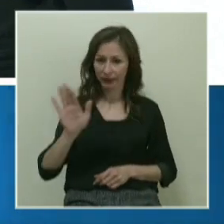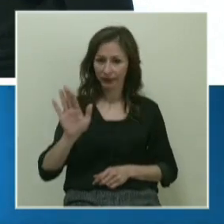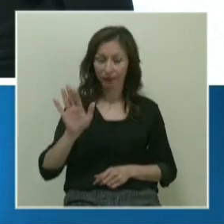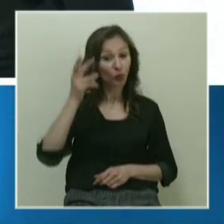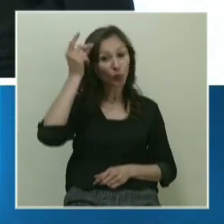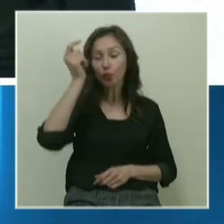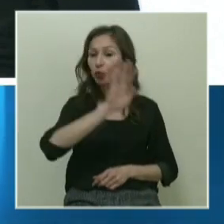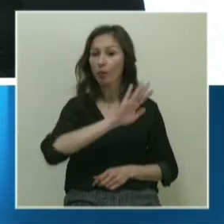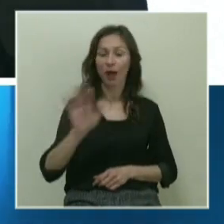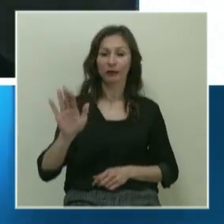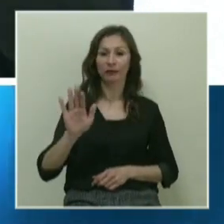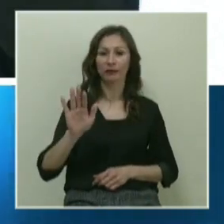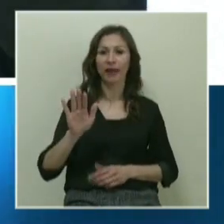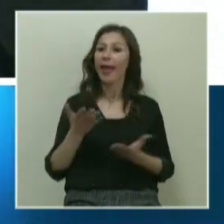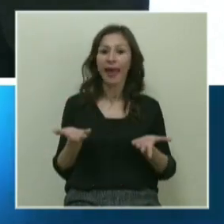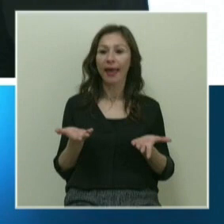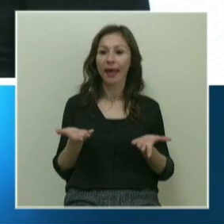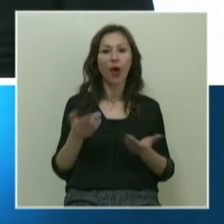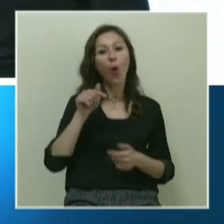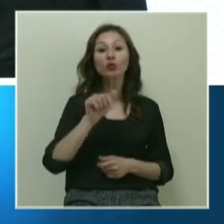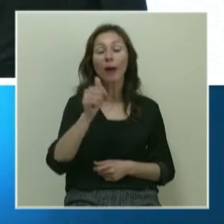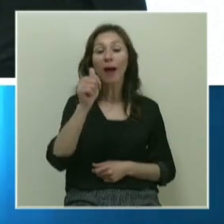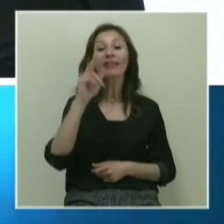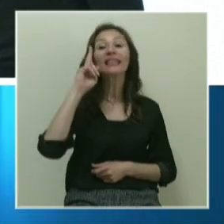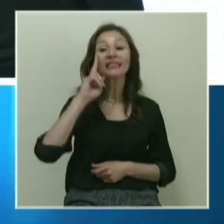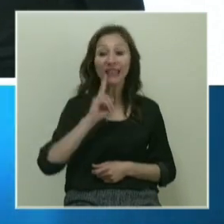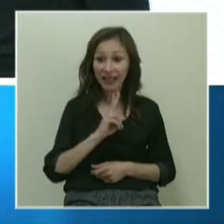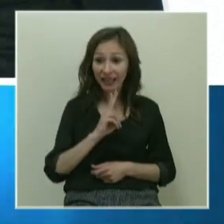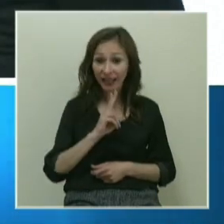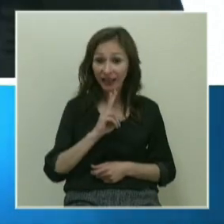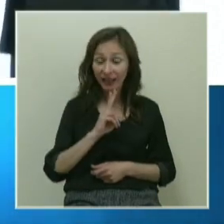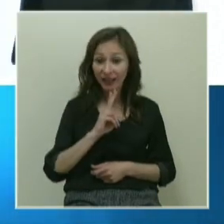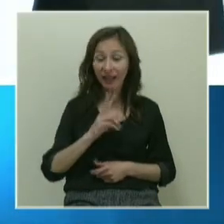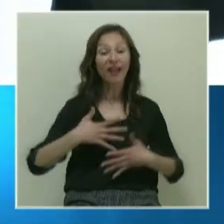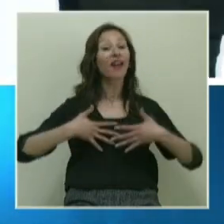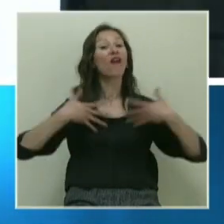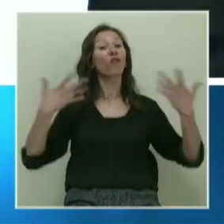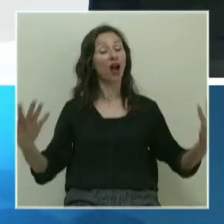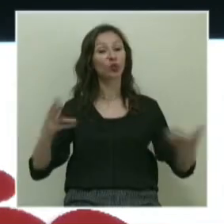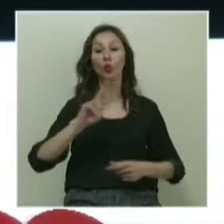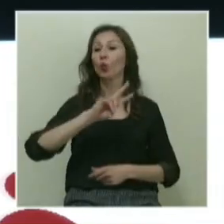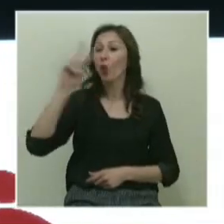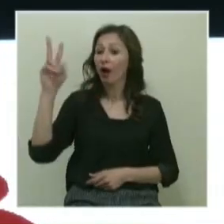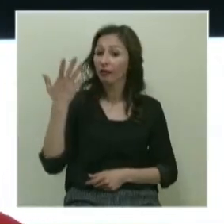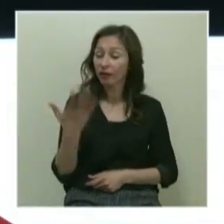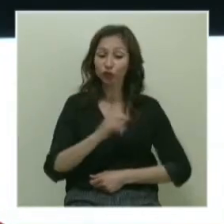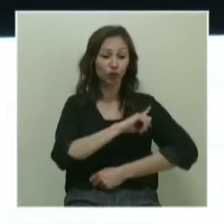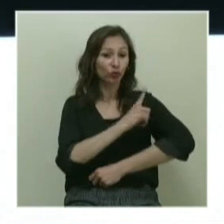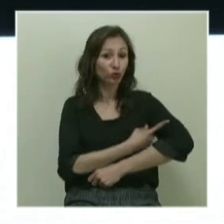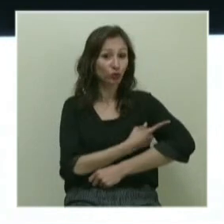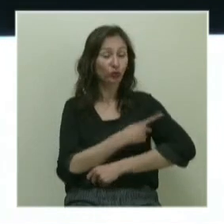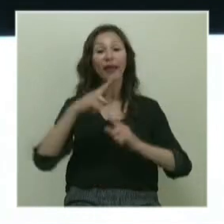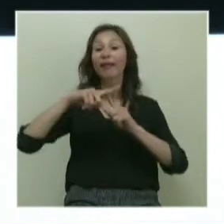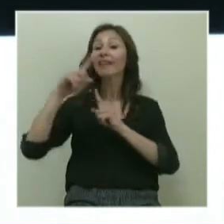Unutmayın. Eee, o zaman zenginliğin, refahın, uygarlığın, gücün,